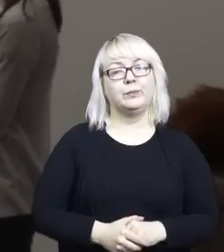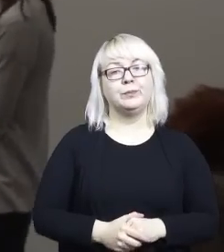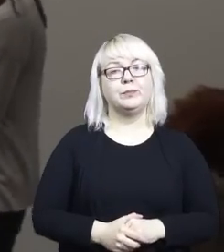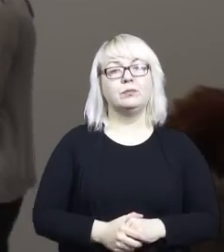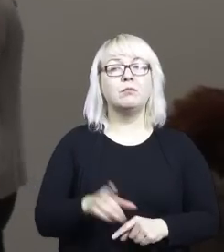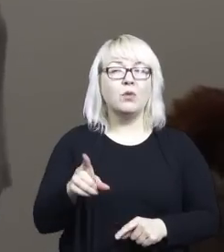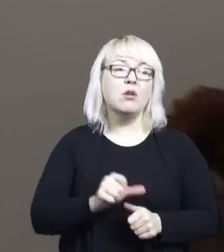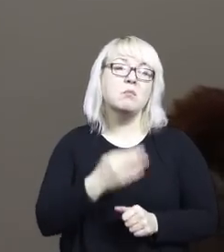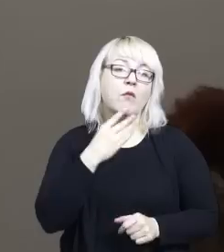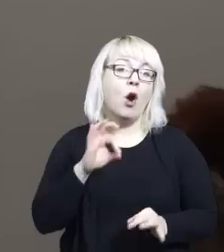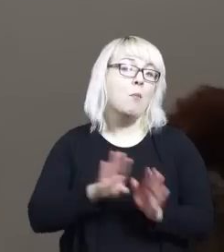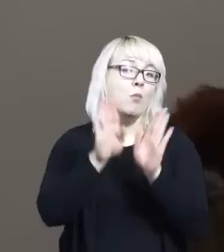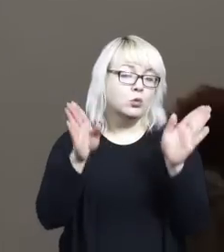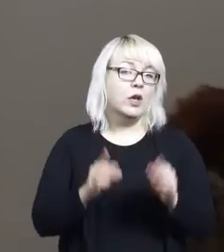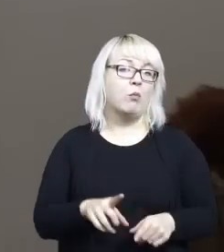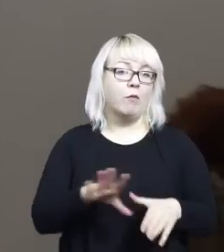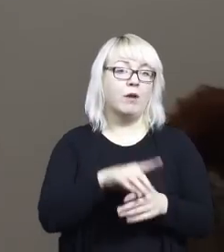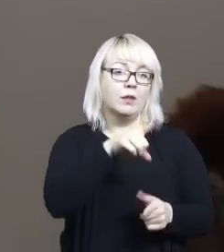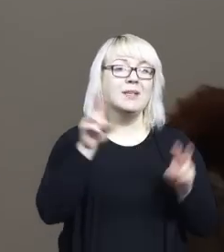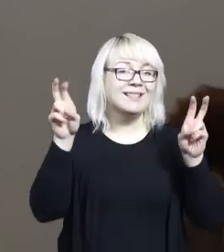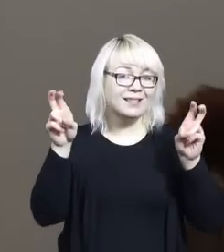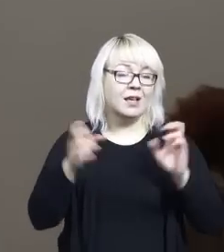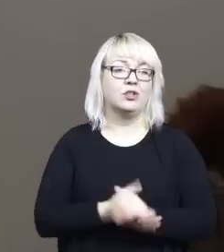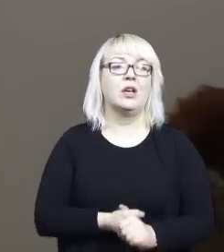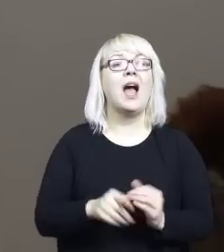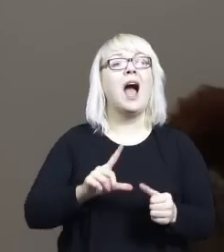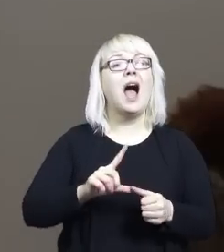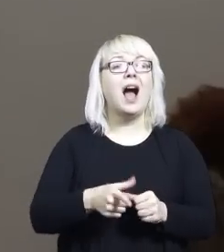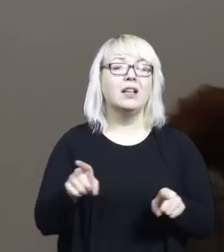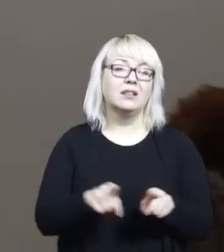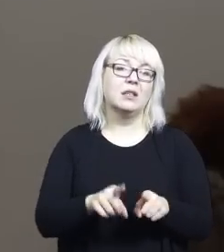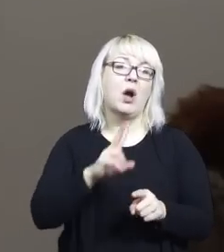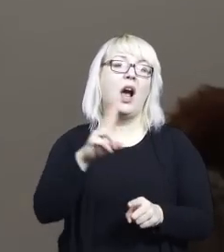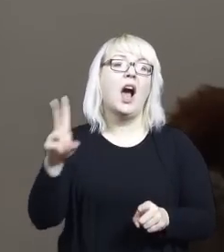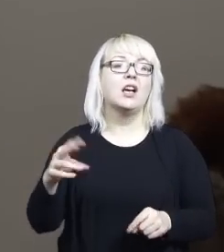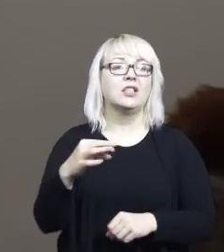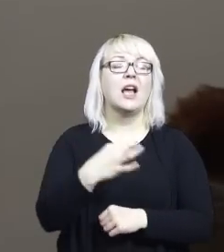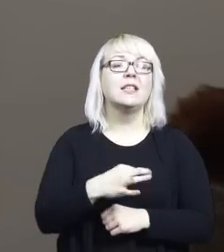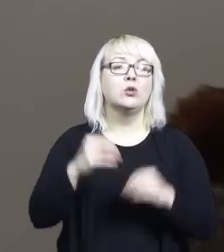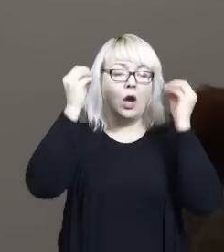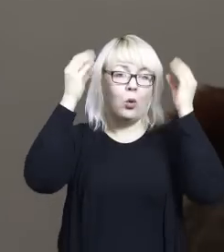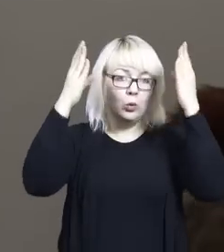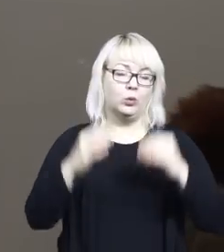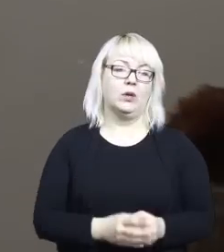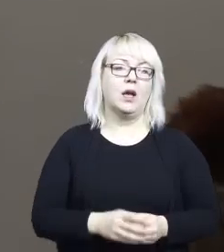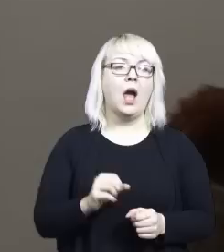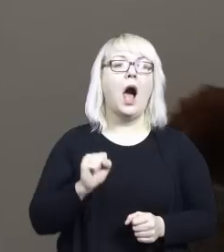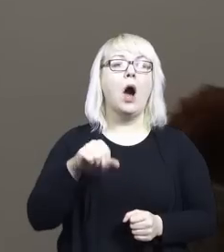to jest mała muzeum, ale tak samo dotyczy to galerii czy każdej instytucji kultury. Autorem tych słów jest John Cotton Dana,